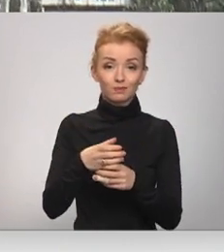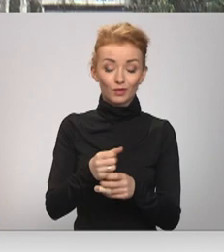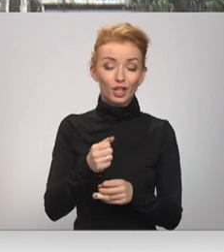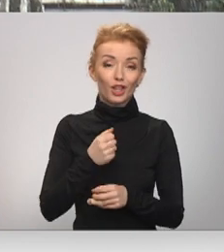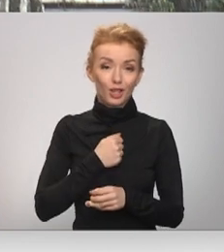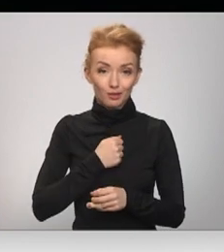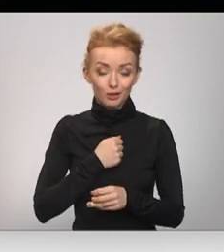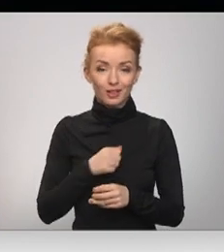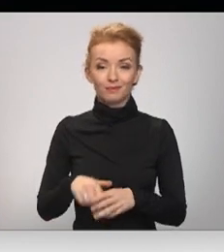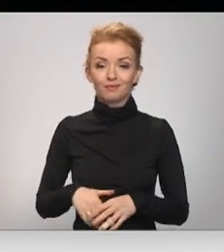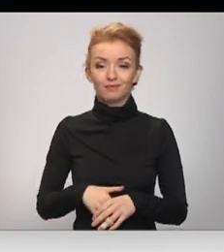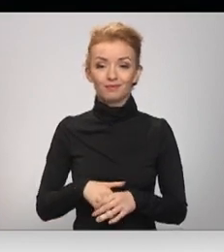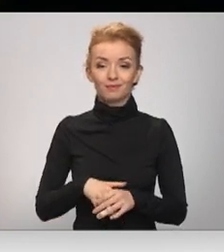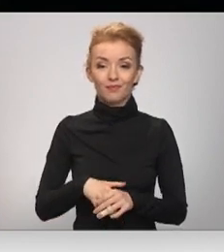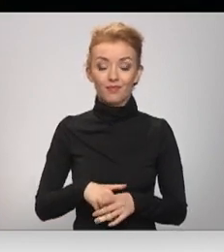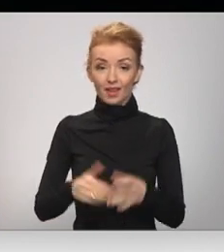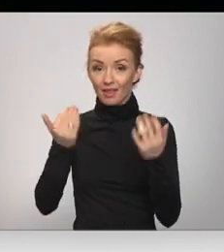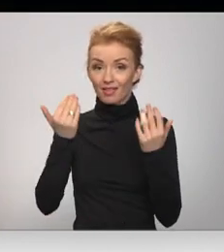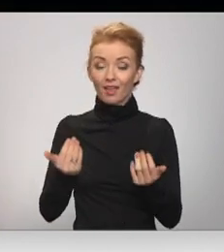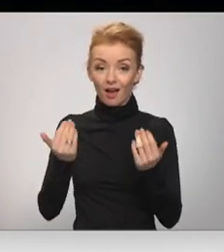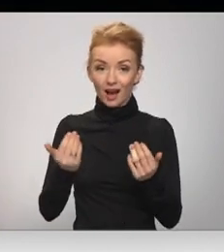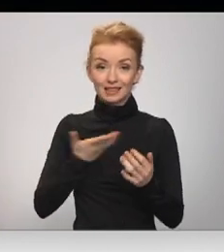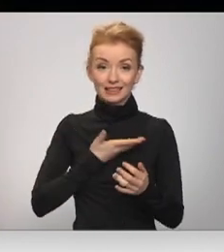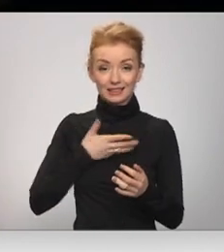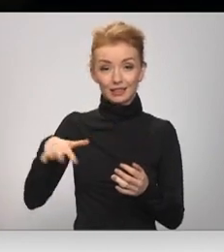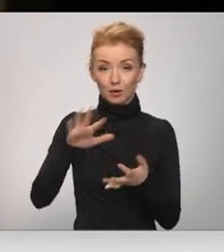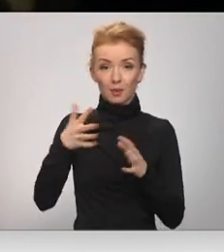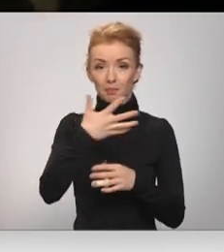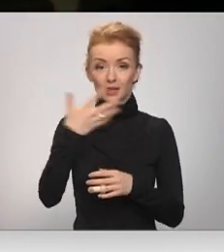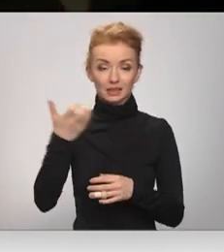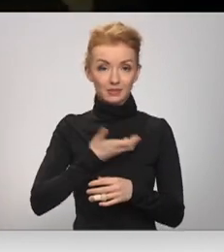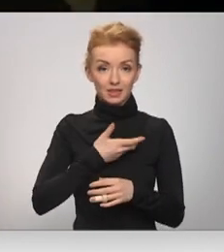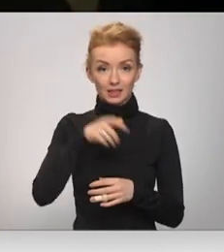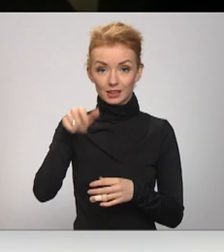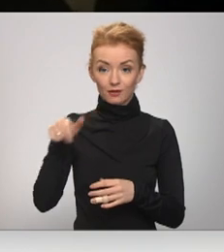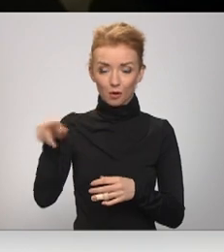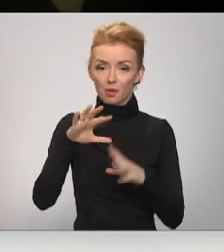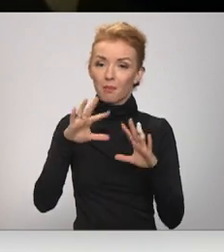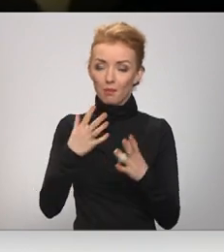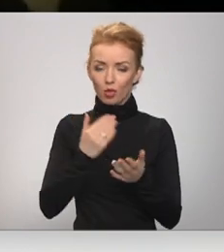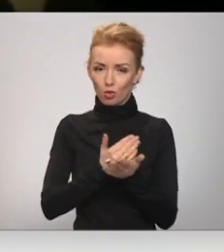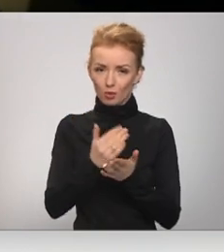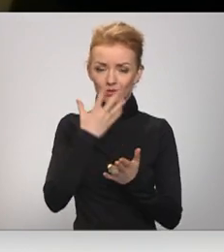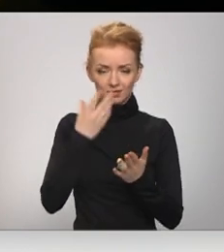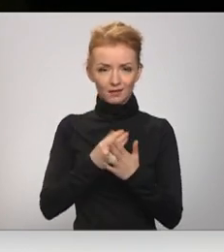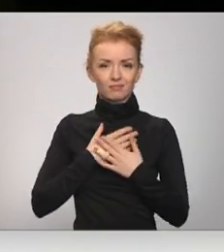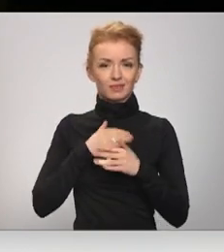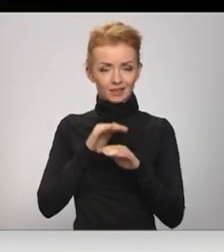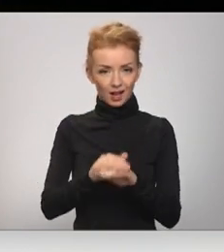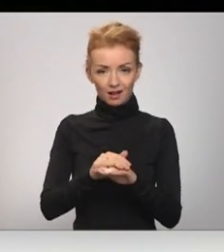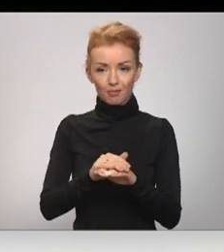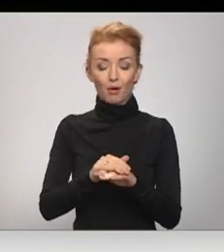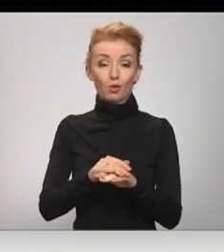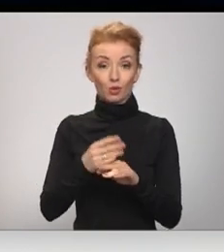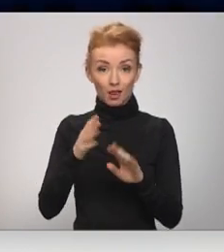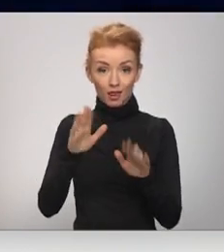diemžēl. Tagad lielautasē dzīvojot vien ap 500 iedzīvotāji. Tomēr vēl mēs sevi nepazaudēt, izrādījusies pietiekami